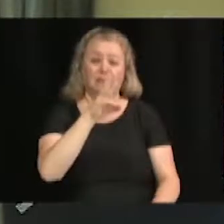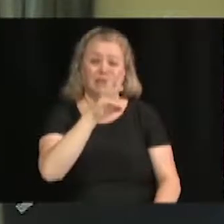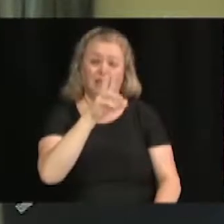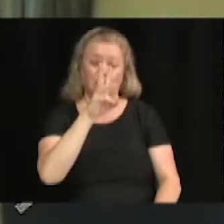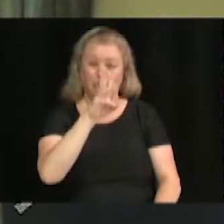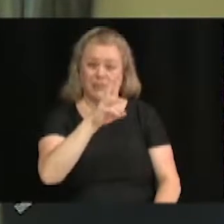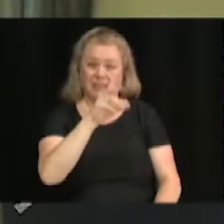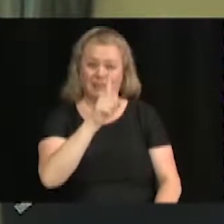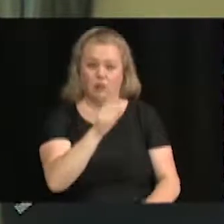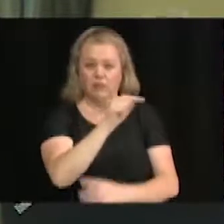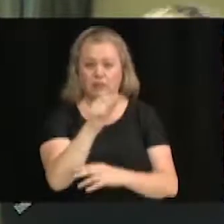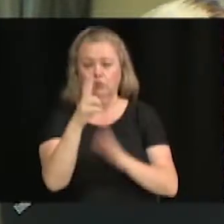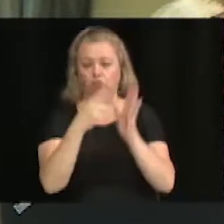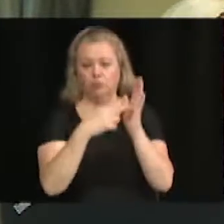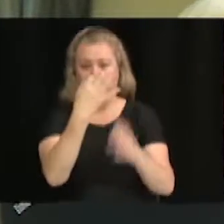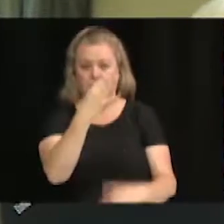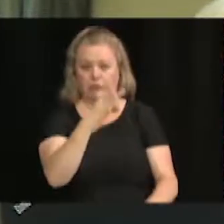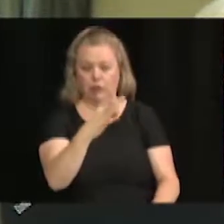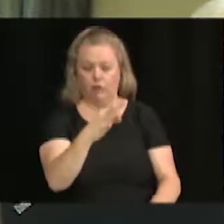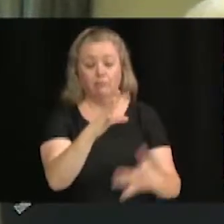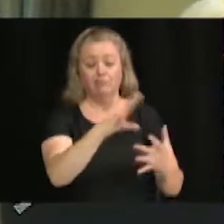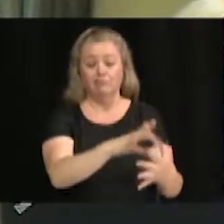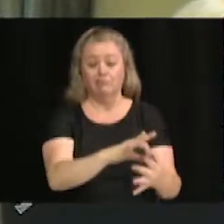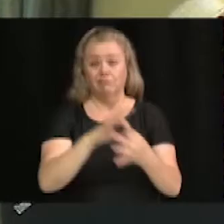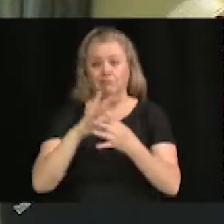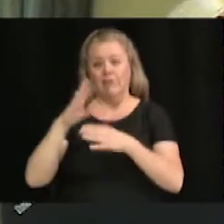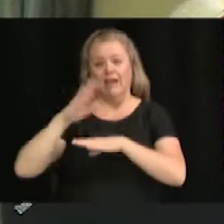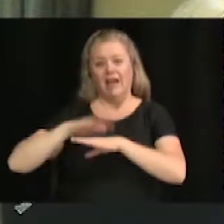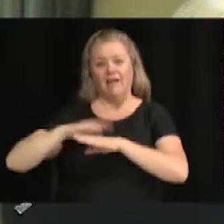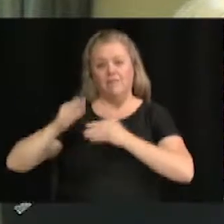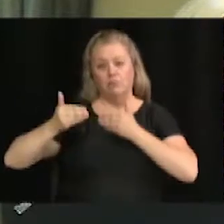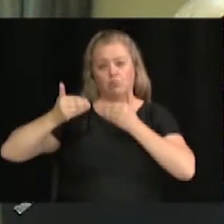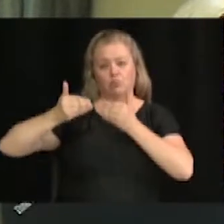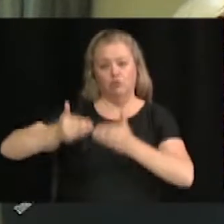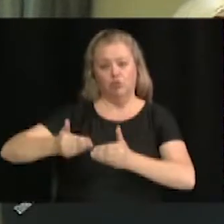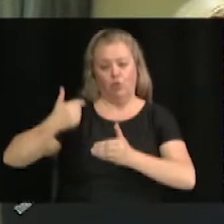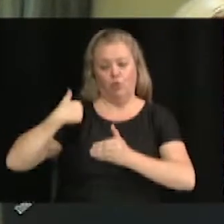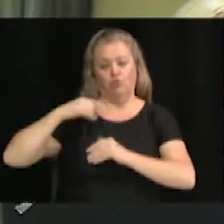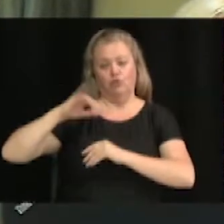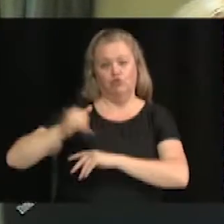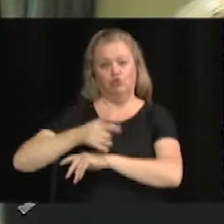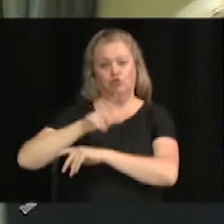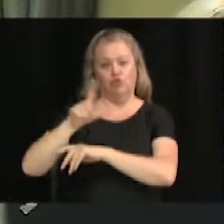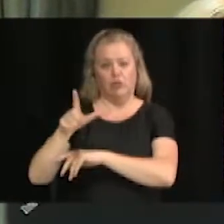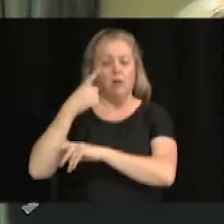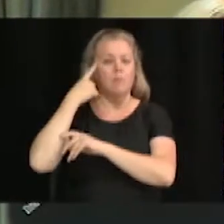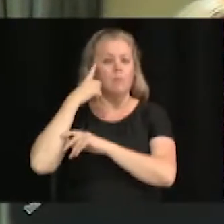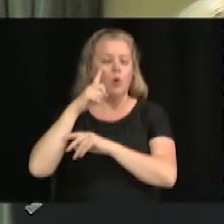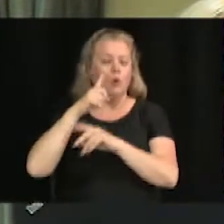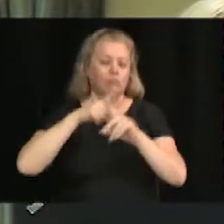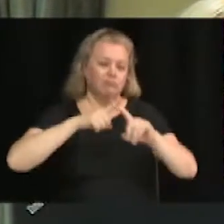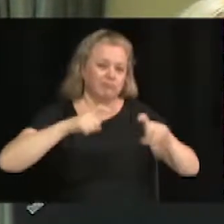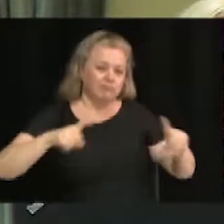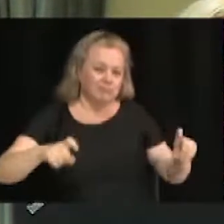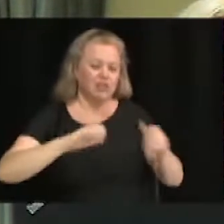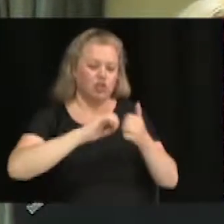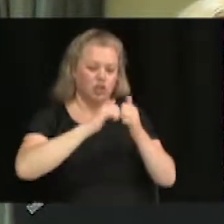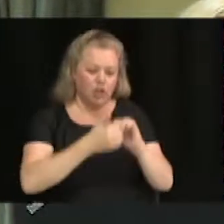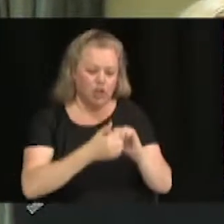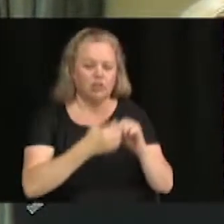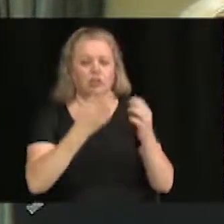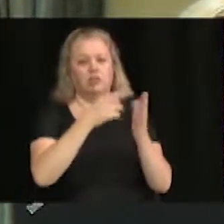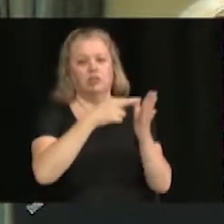fait suite aux avis de motion qui ont été donnés au début du mois de juillet, relativement à certains ajustements du règlement de zonage suite à l'entrée en vigueur de ce règlement.